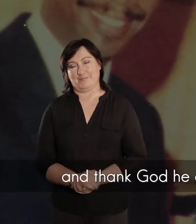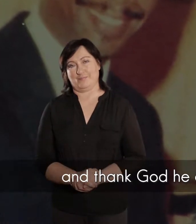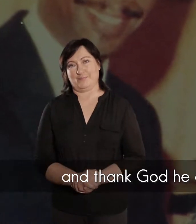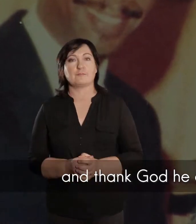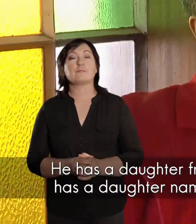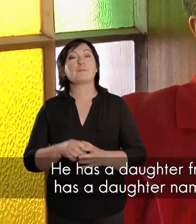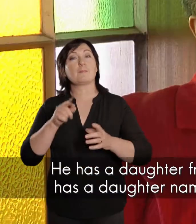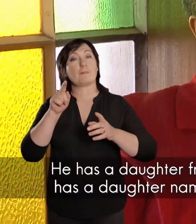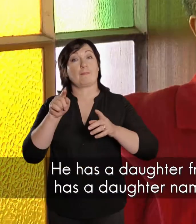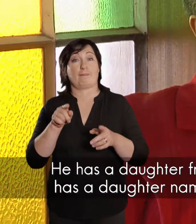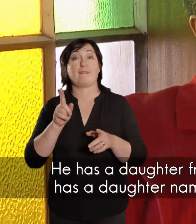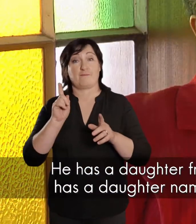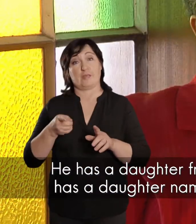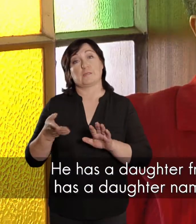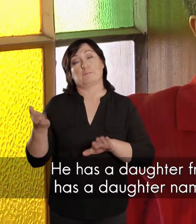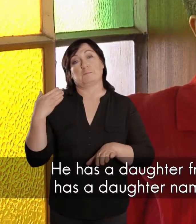getrouwd.